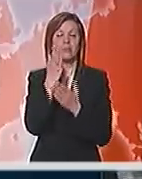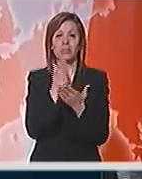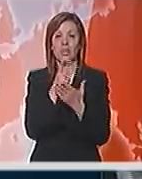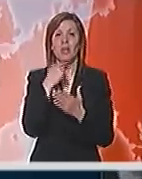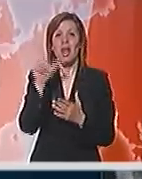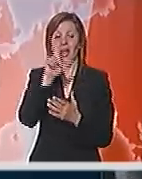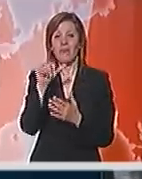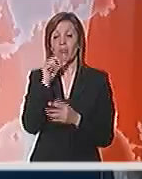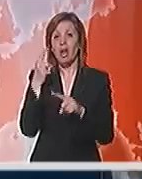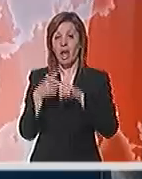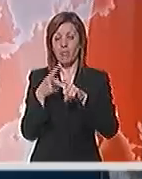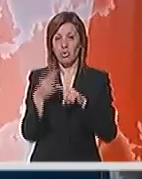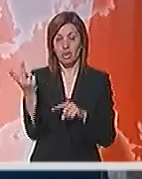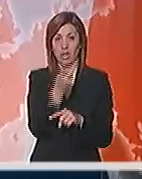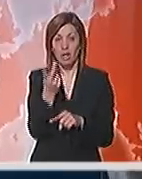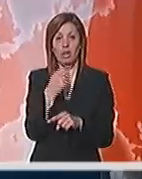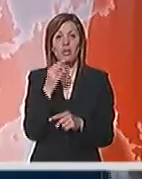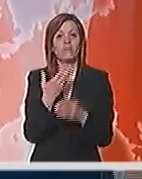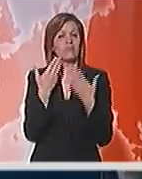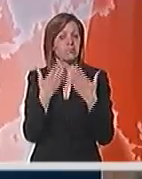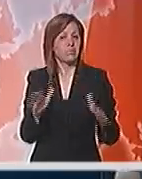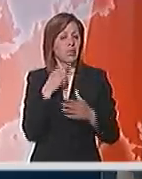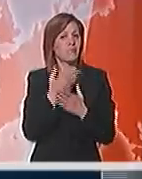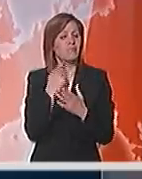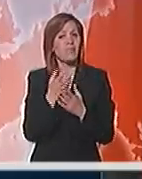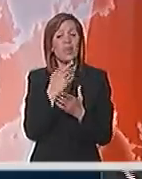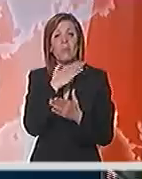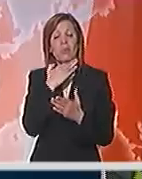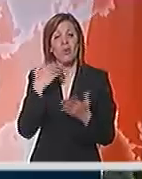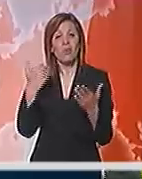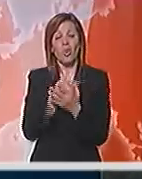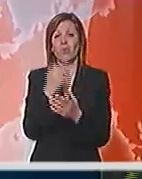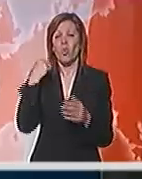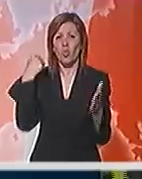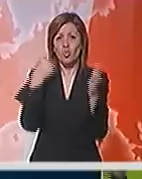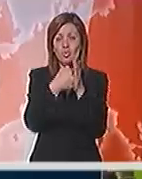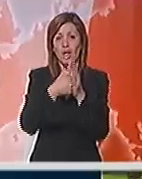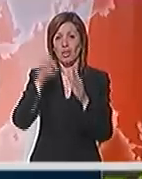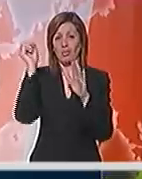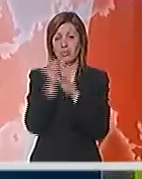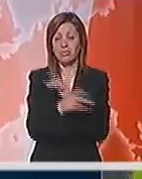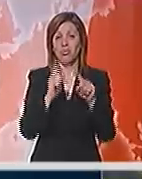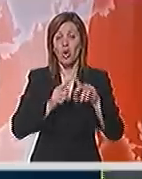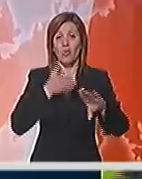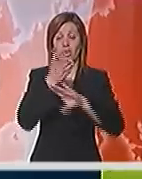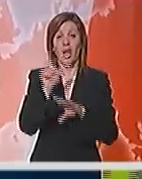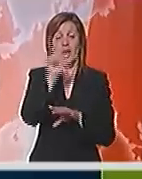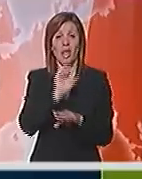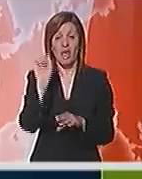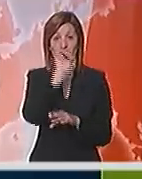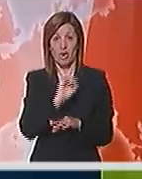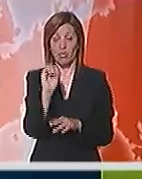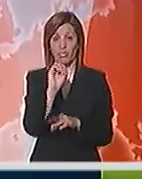Liverpool i Hamburger. Oče na sezona Liverpoola doživala je novi konačan udarac eliminacijom u polufinalu Ligi Evrope.